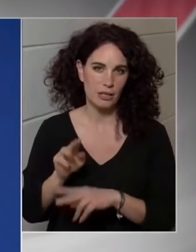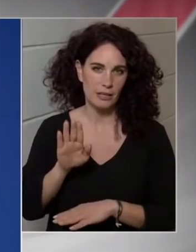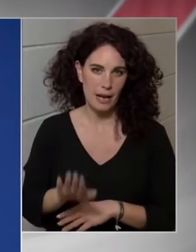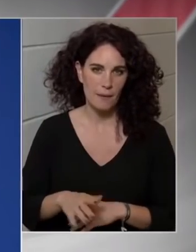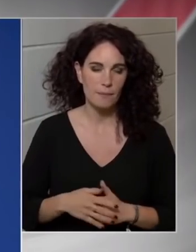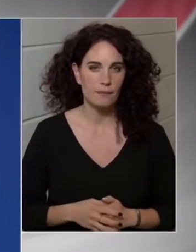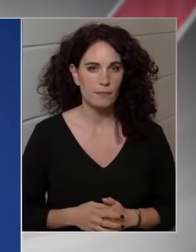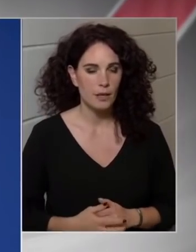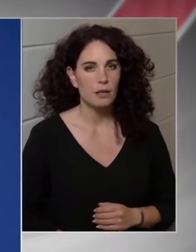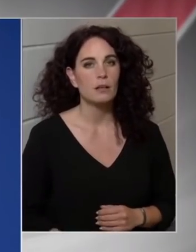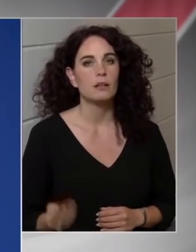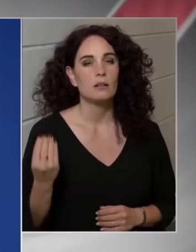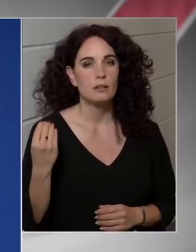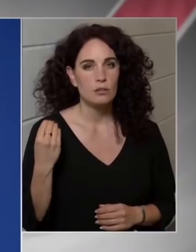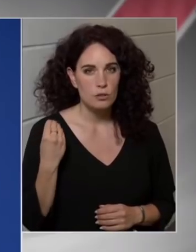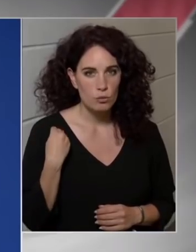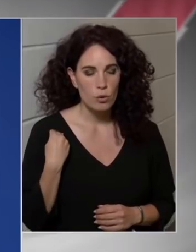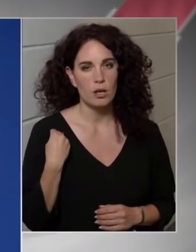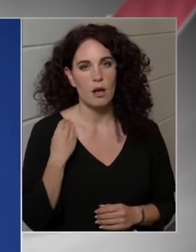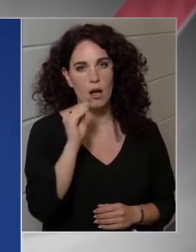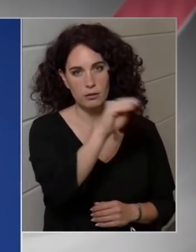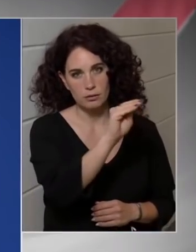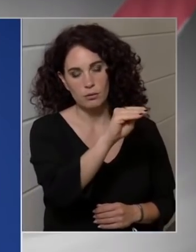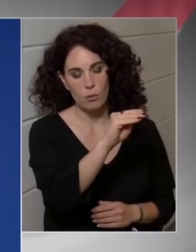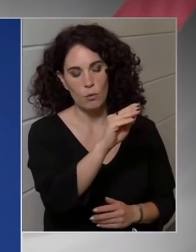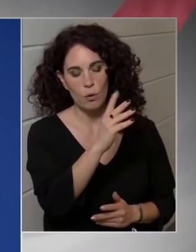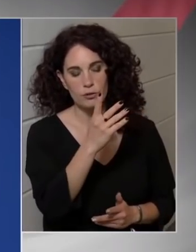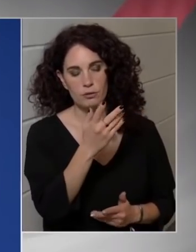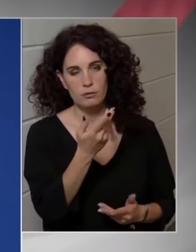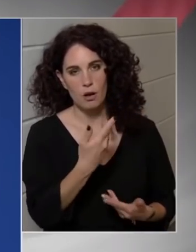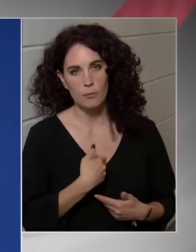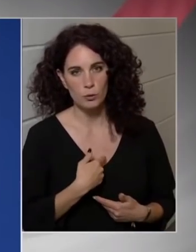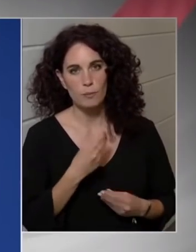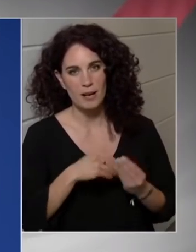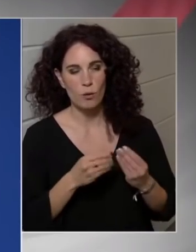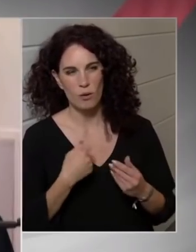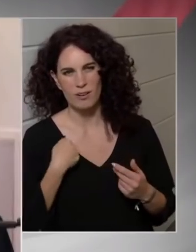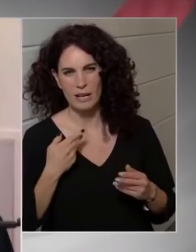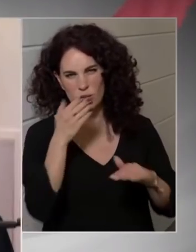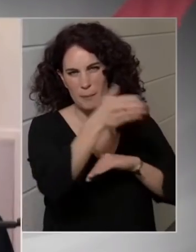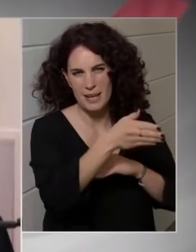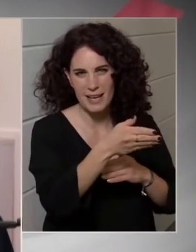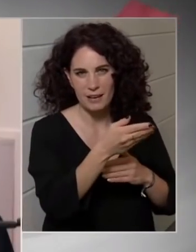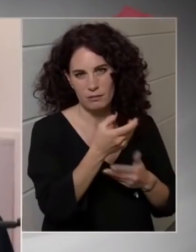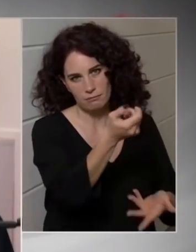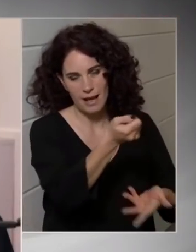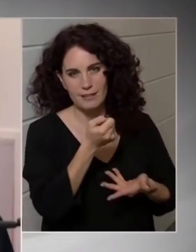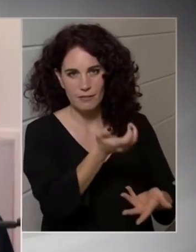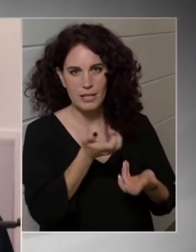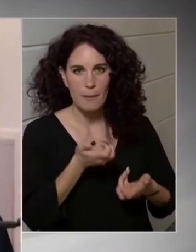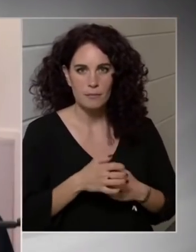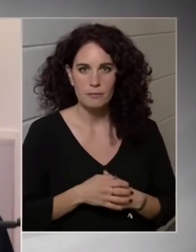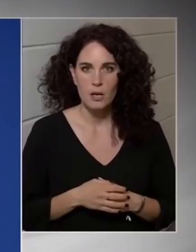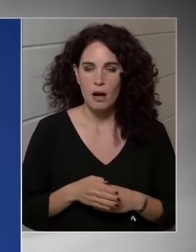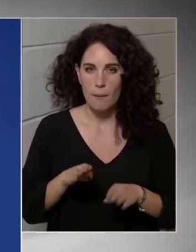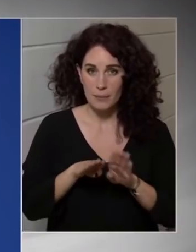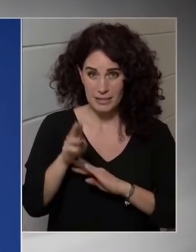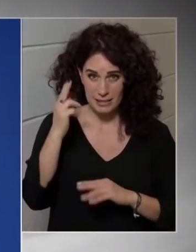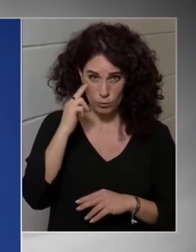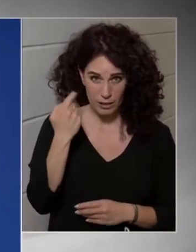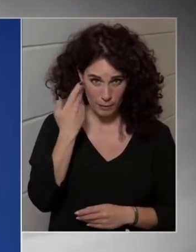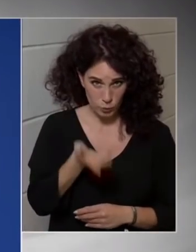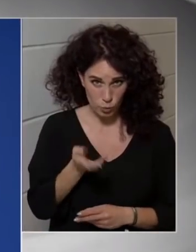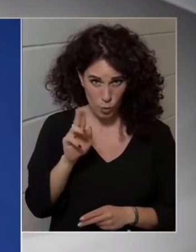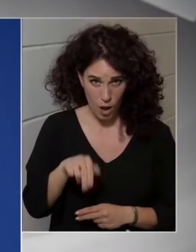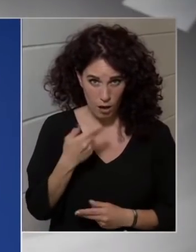Feltétlenül szóljanak, hogyha ilyet kaptunk, mert oda mennénk, ahol a pénz megtáltunk. Népszor információra szerint kaptunk. Miniszter úr, ég nem tudnak ilyenről?